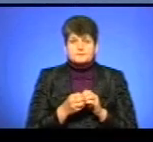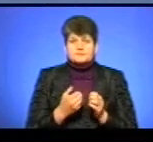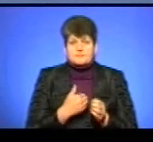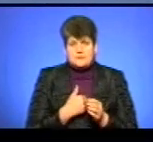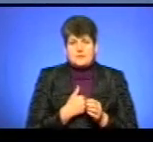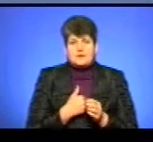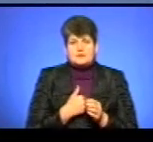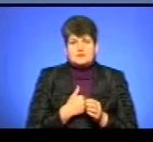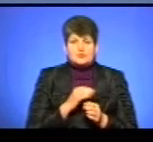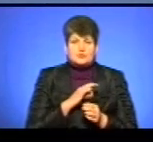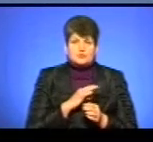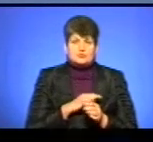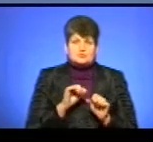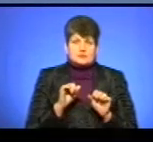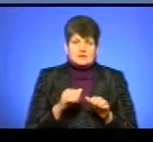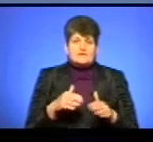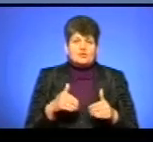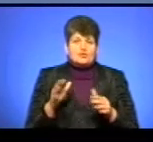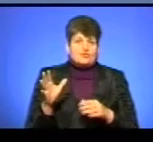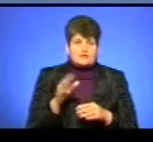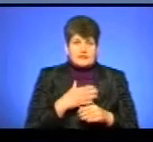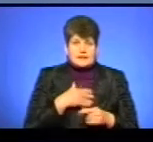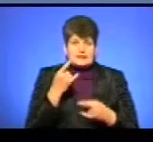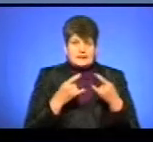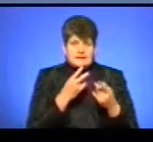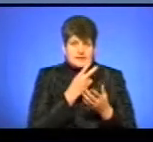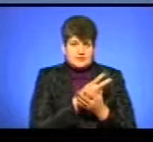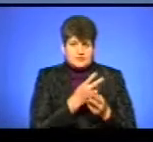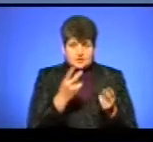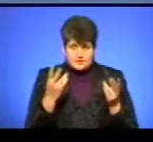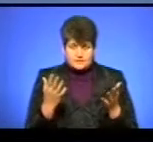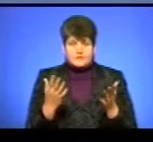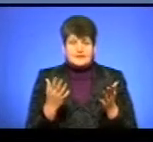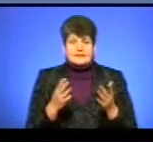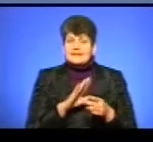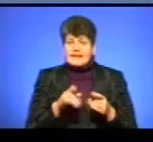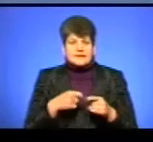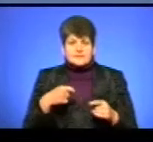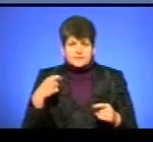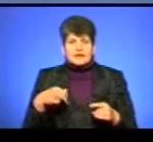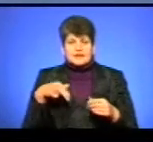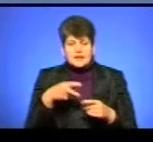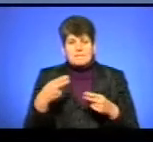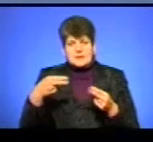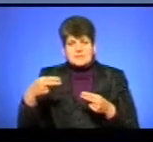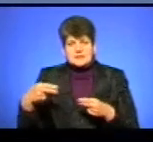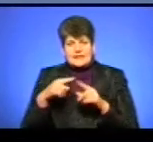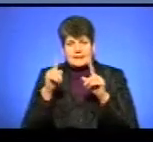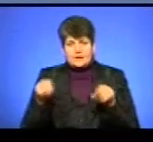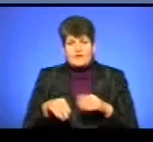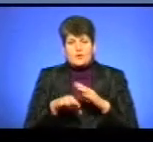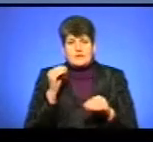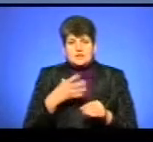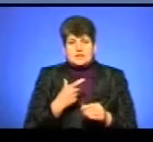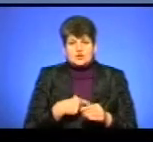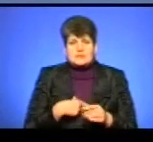хочеться, користуючись нагодою, звернутися до всіх наших телеглядачів, не зволікати, йти підписувати декларації, обирати собі